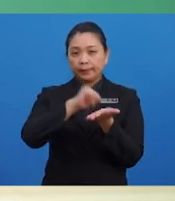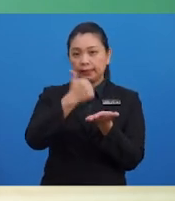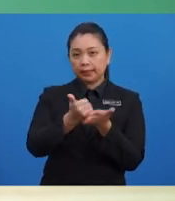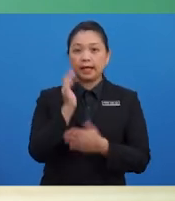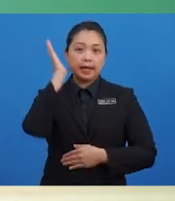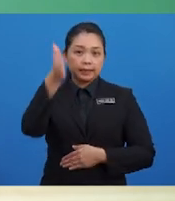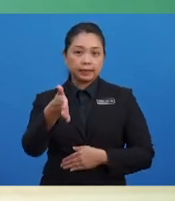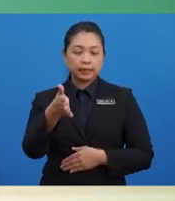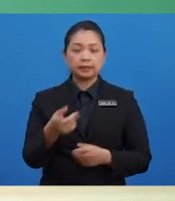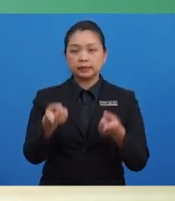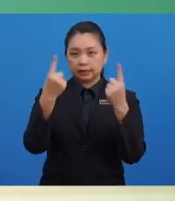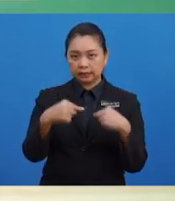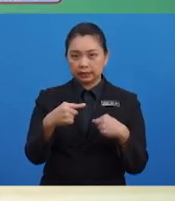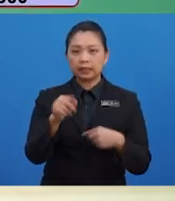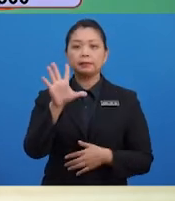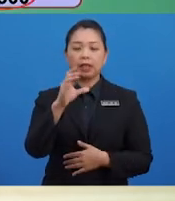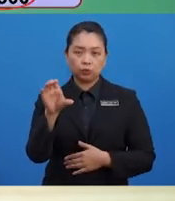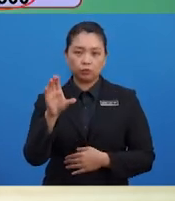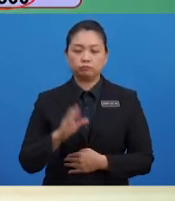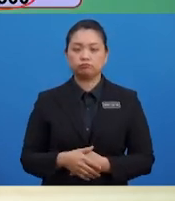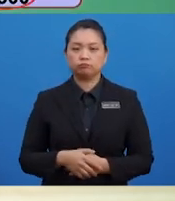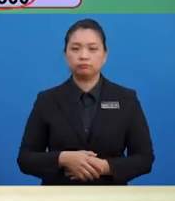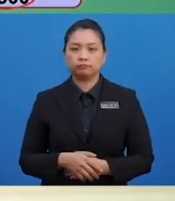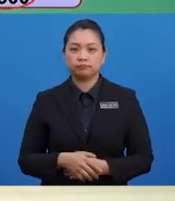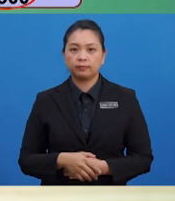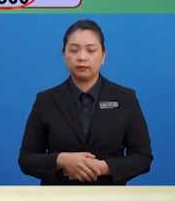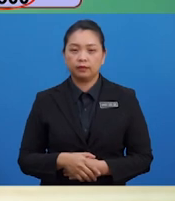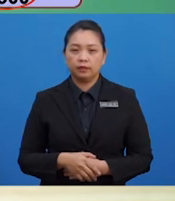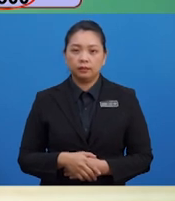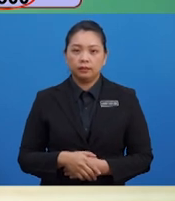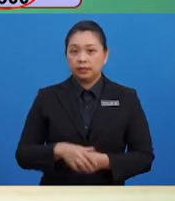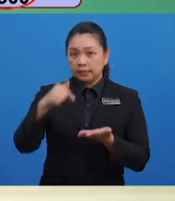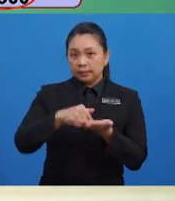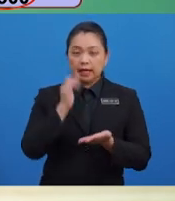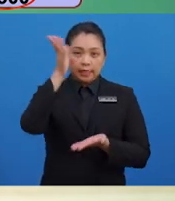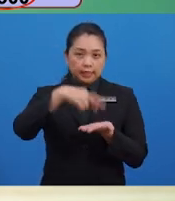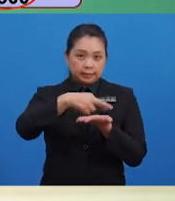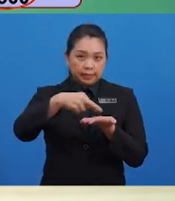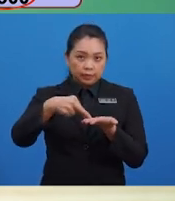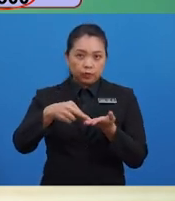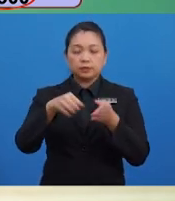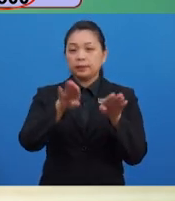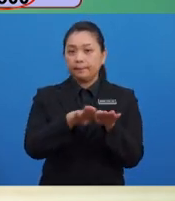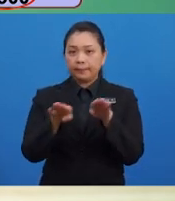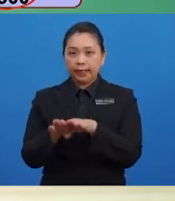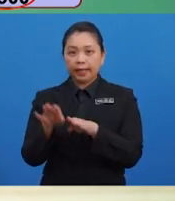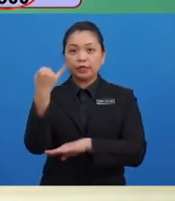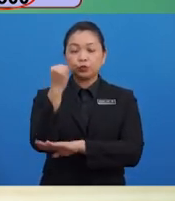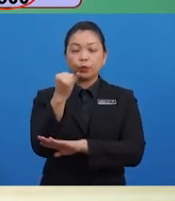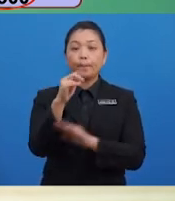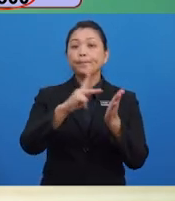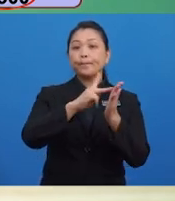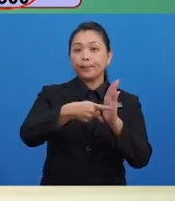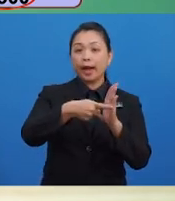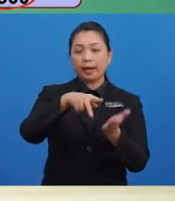RM500. Inilah yang akan direkodkan sebagai insurans perabaya.